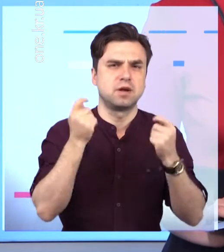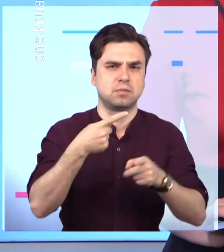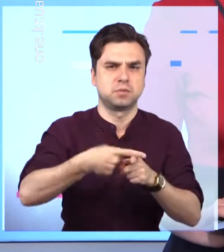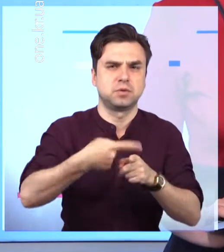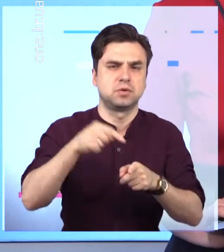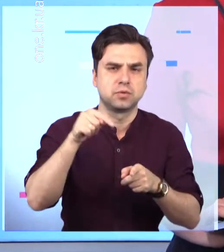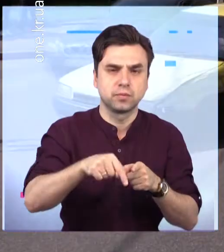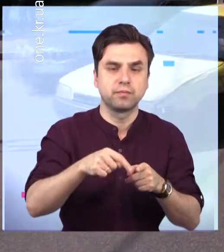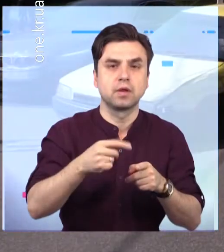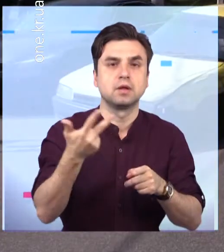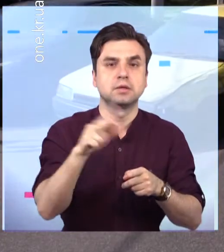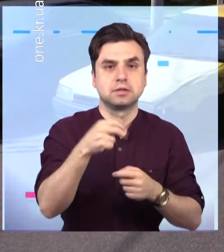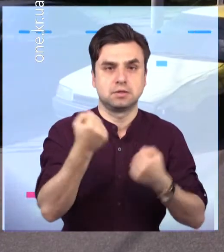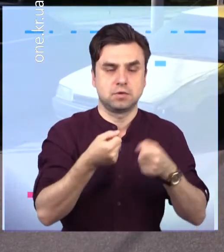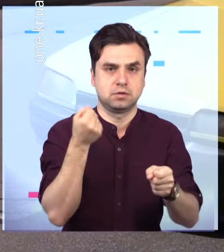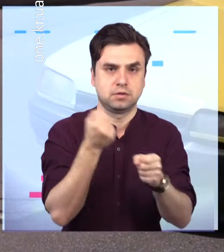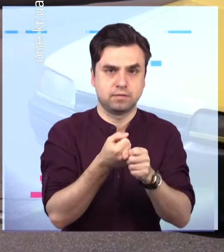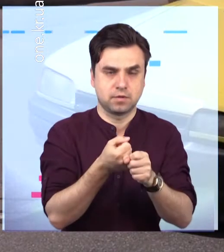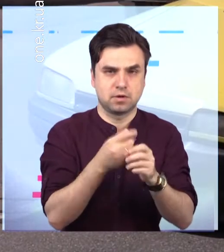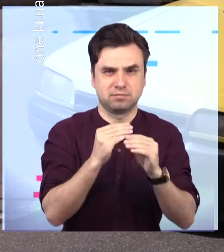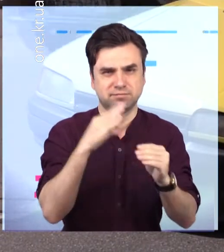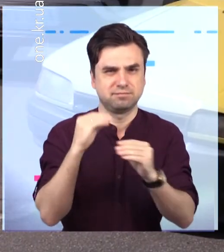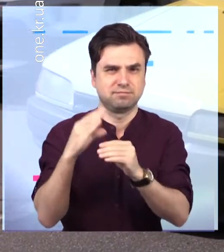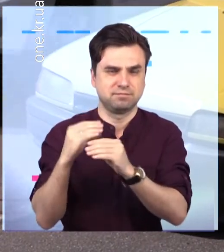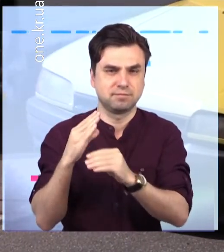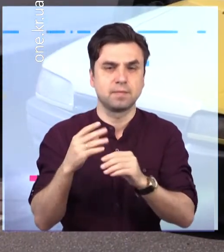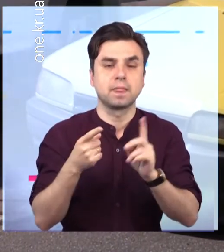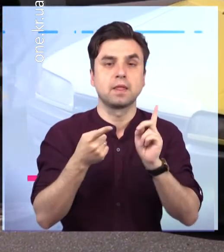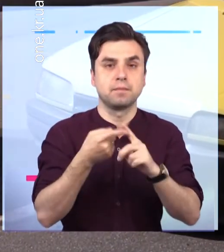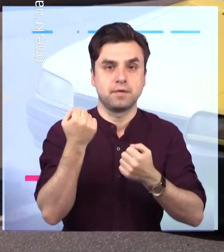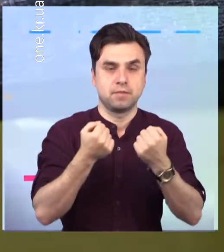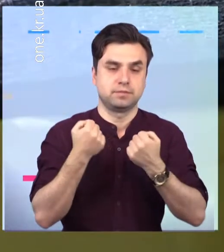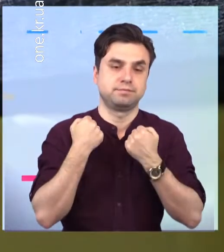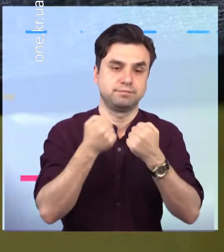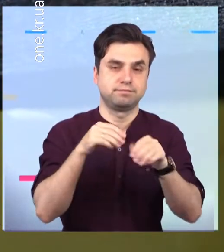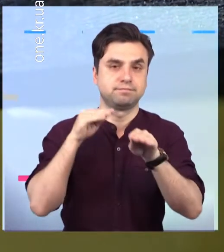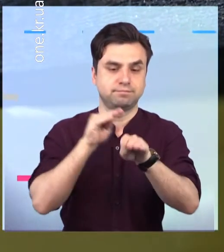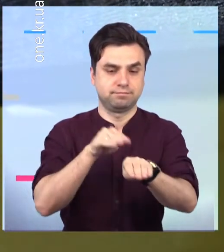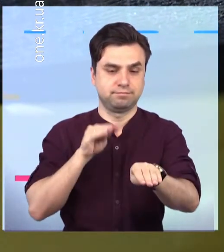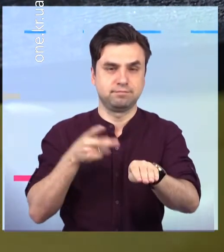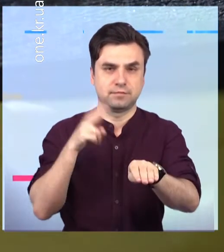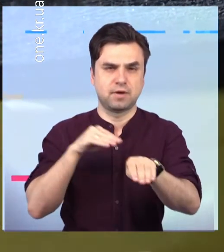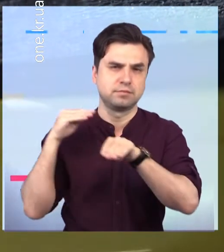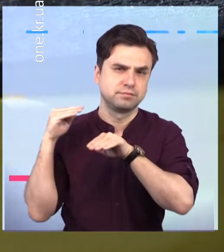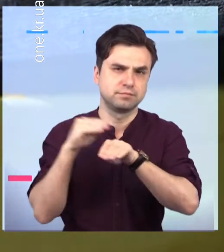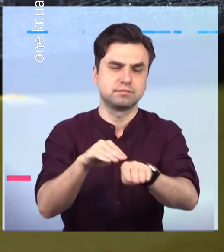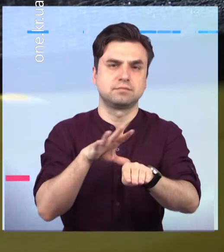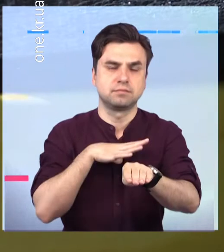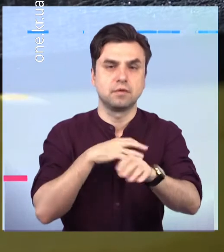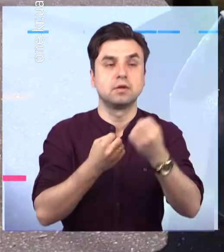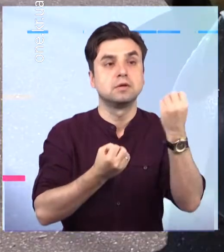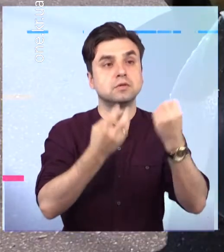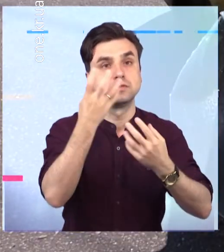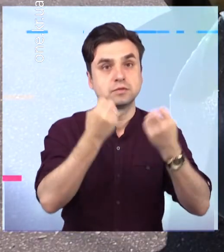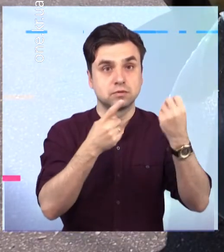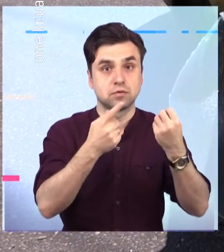ДТП пошкодились три автівки. Рено та Мазда рухались по вулиці Волгоградській, у третій смузі в бік Марійської. Коли світлофор